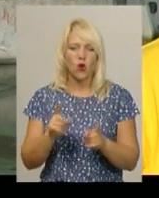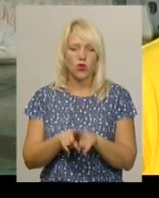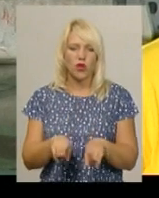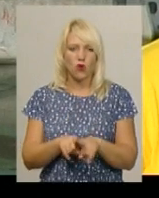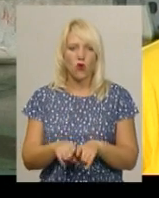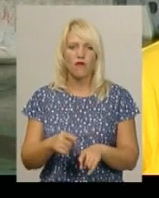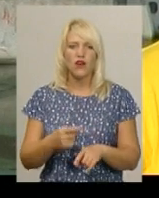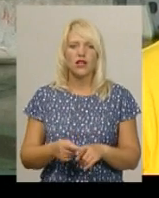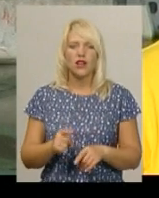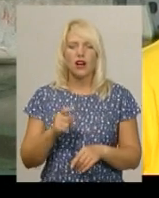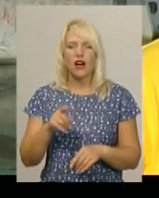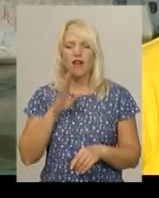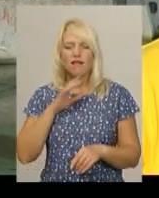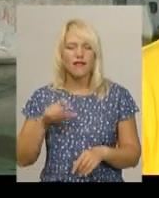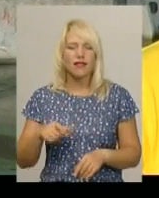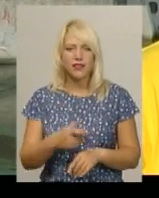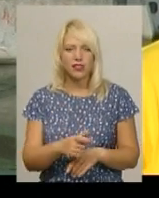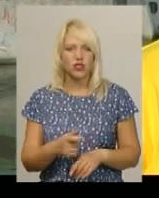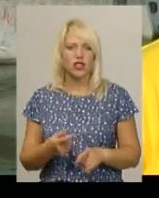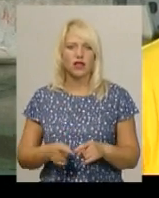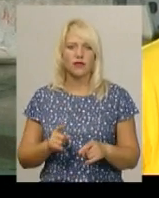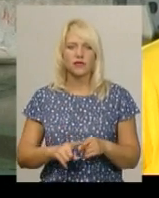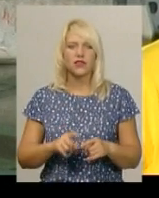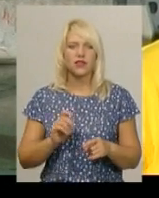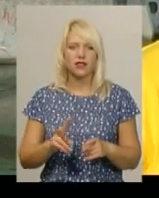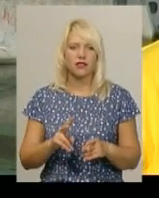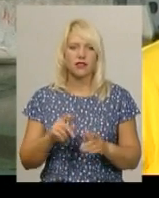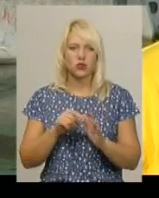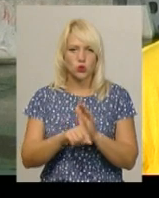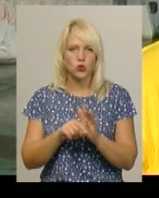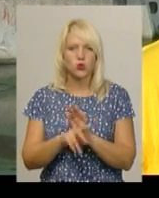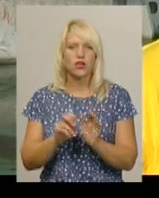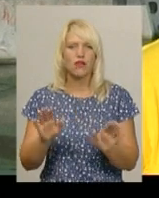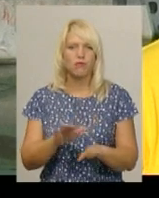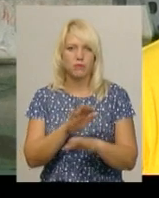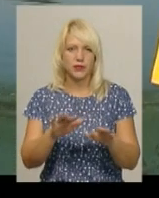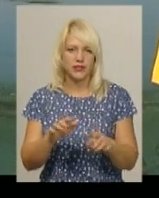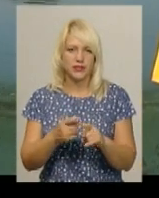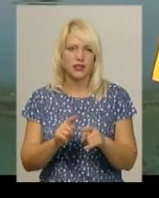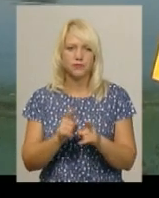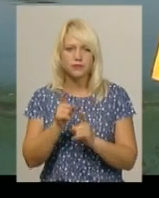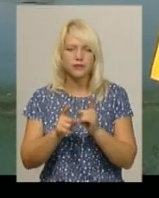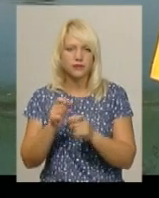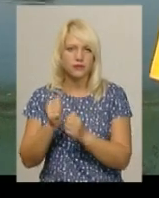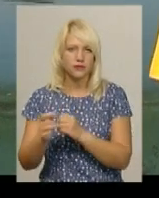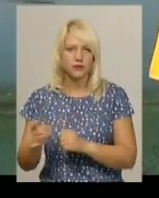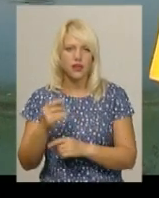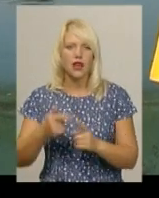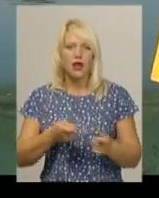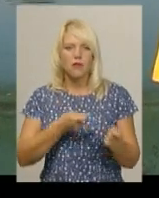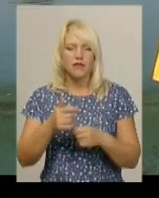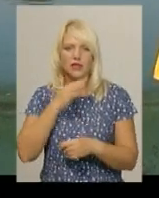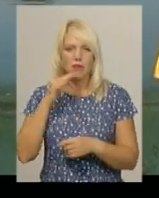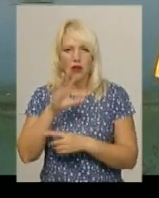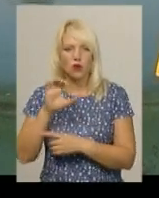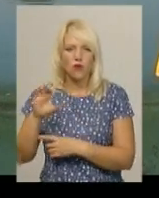одну річку два рази не вийдеш, так само Дністра це стосується, як не найбільше. Привезти багато фото з цієї подорожі